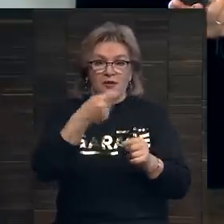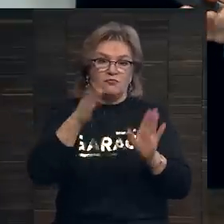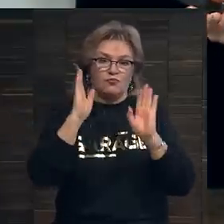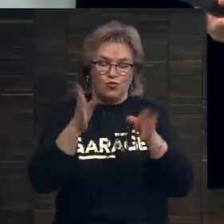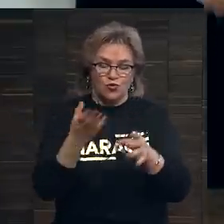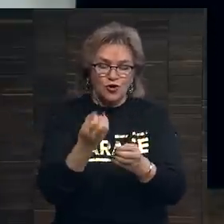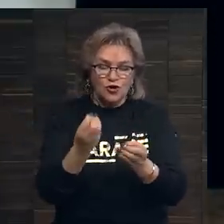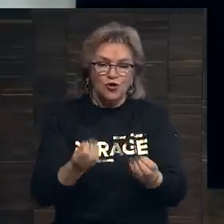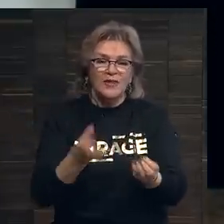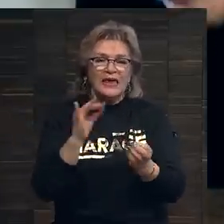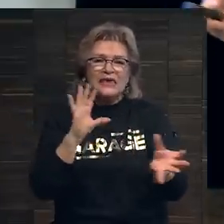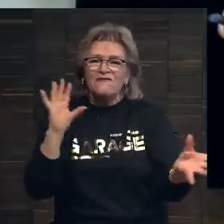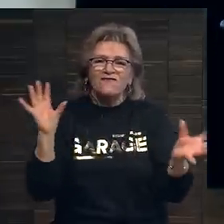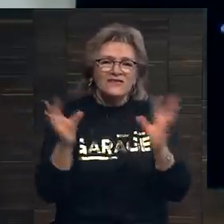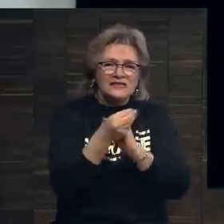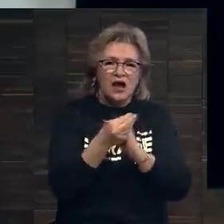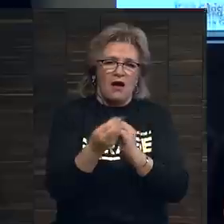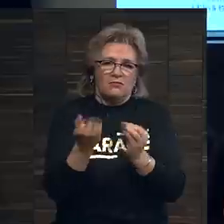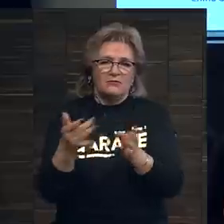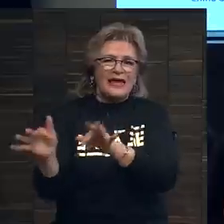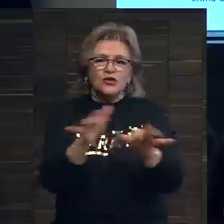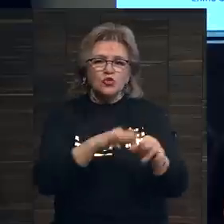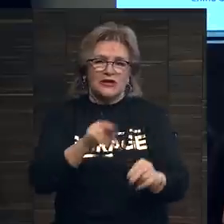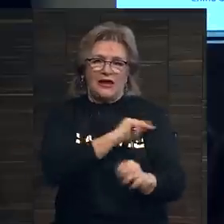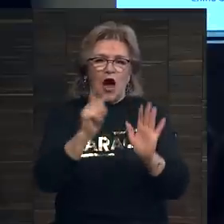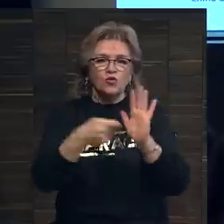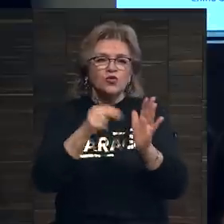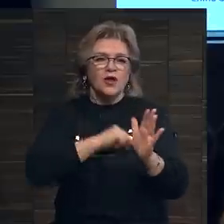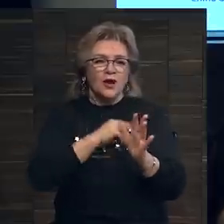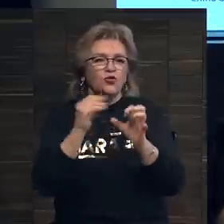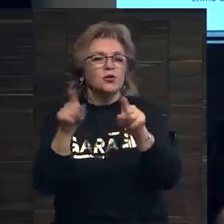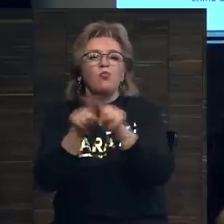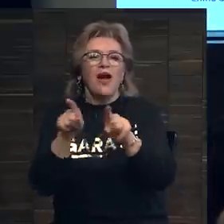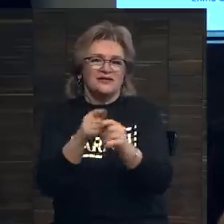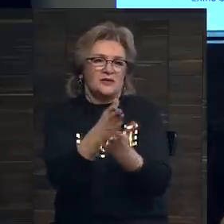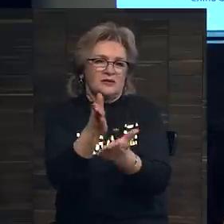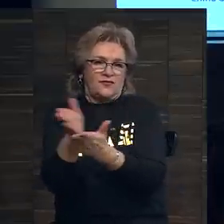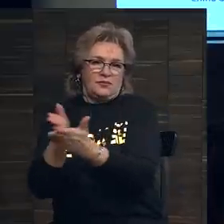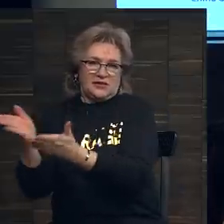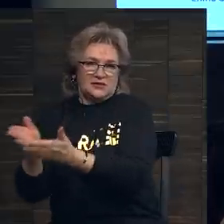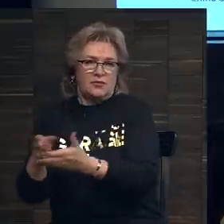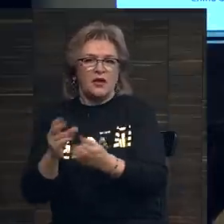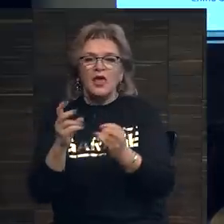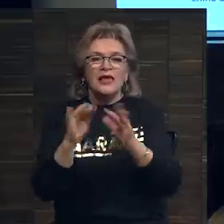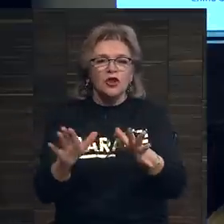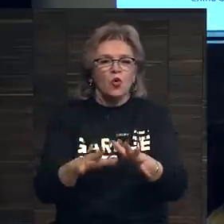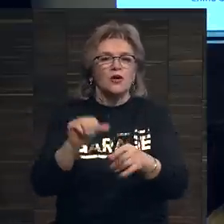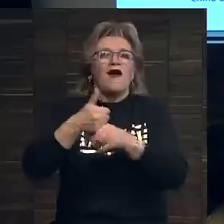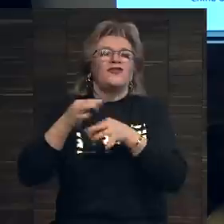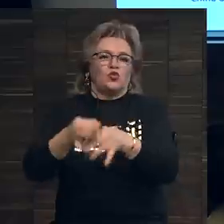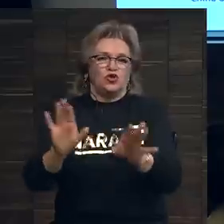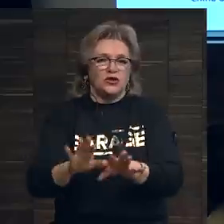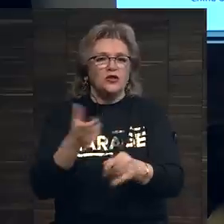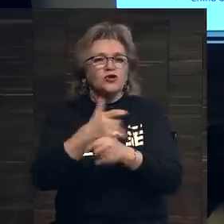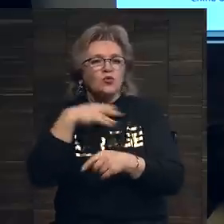буду говорить. И вся индустрия аукциона работает по одинаковым принципам, не только ведущая.